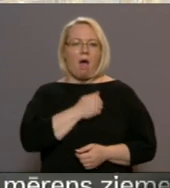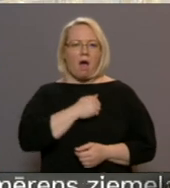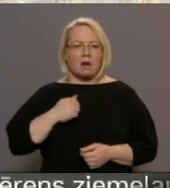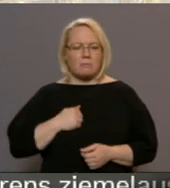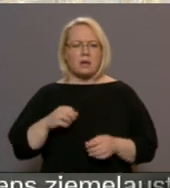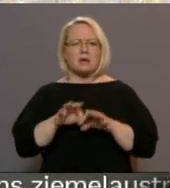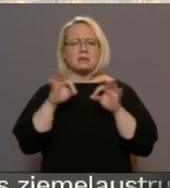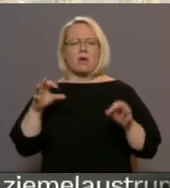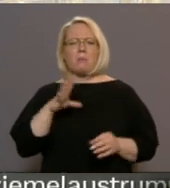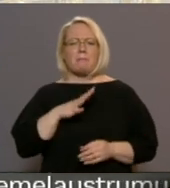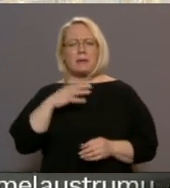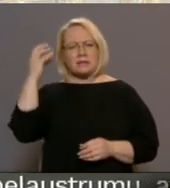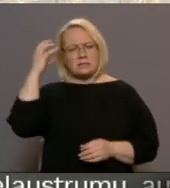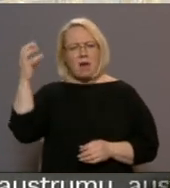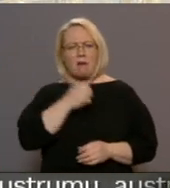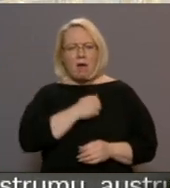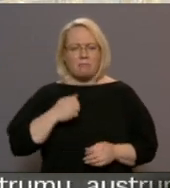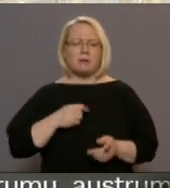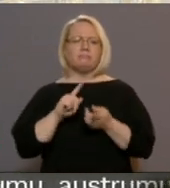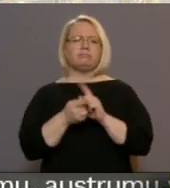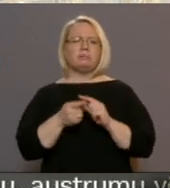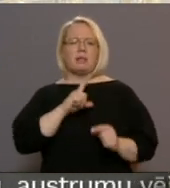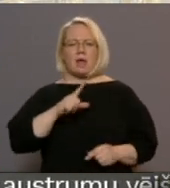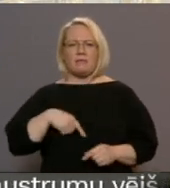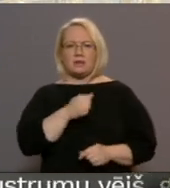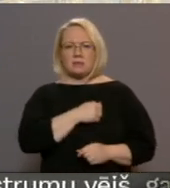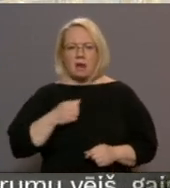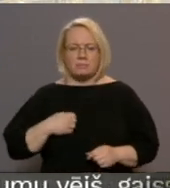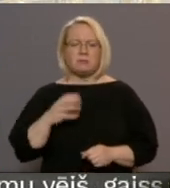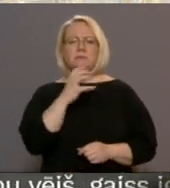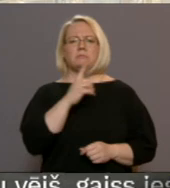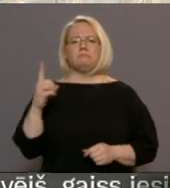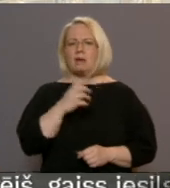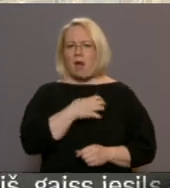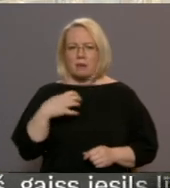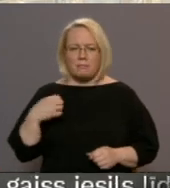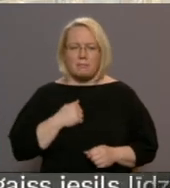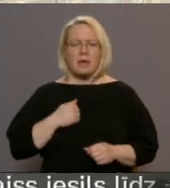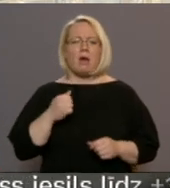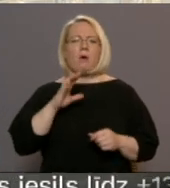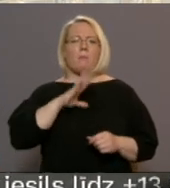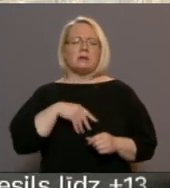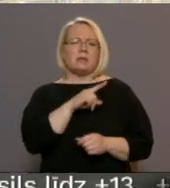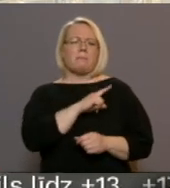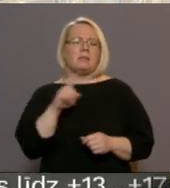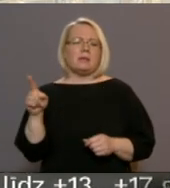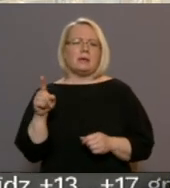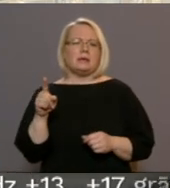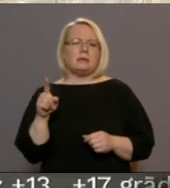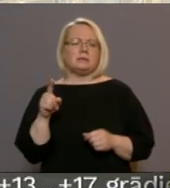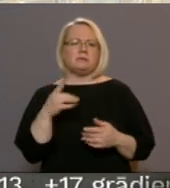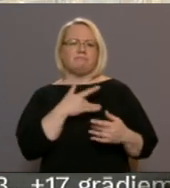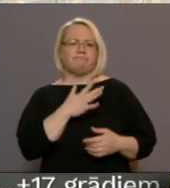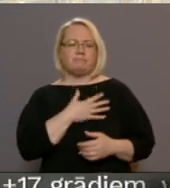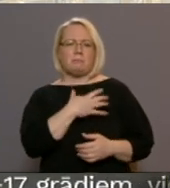no sākuma bija cāra armija, tad bija Latvijas armija, tad bija padomja armija. Līdz 93. gadam tas aizgāja pašvaldībā un tad